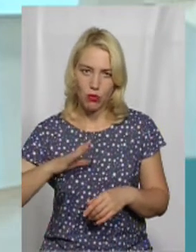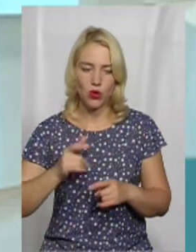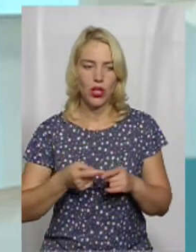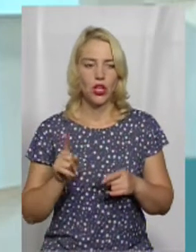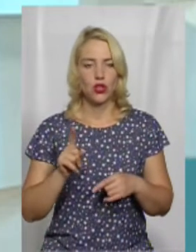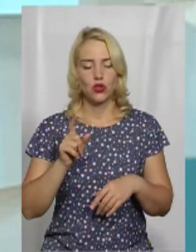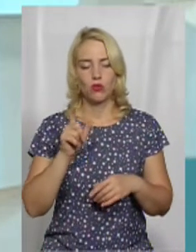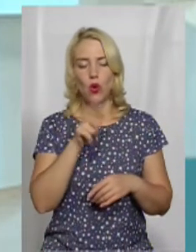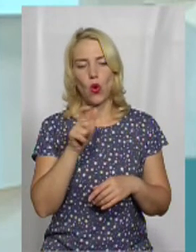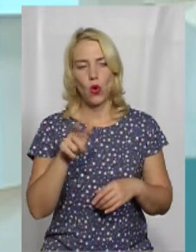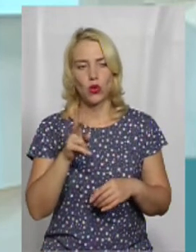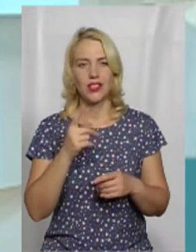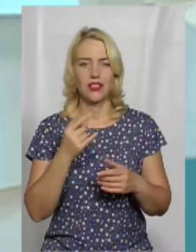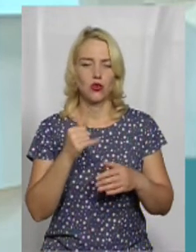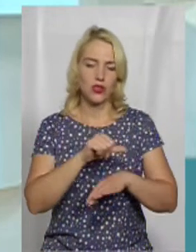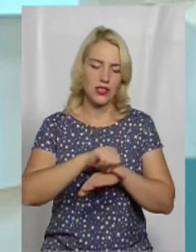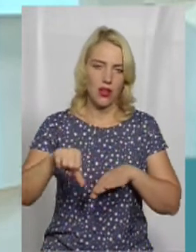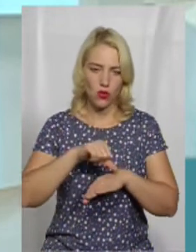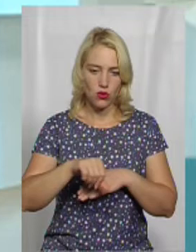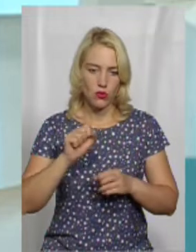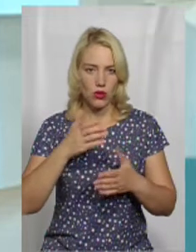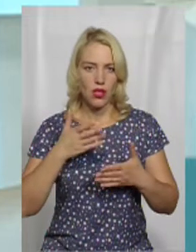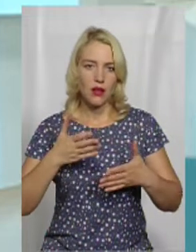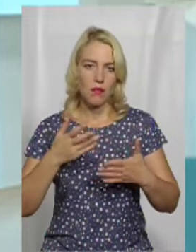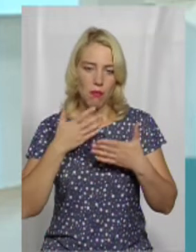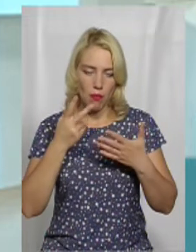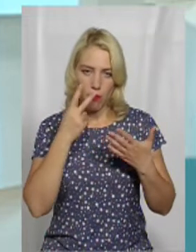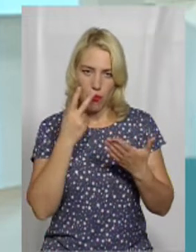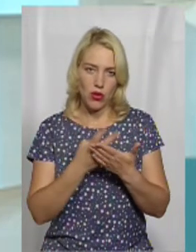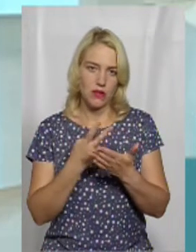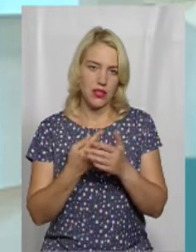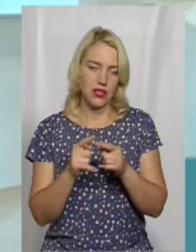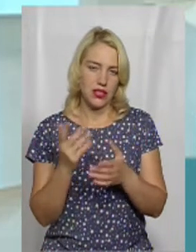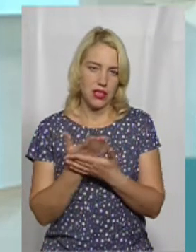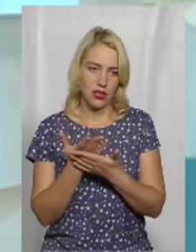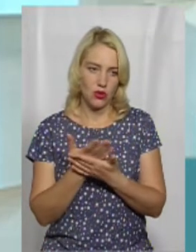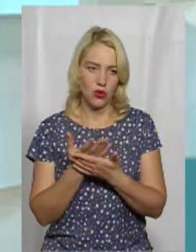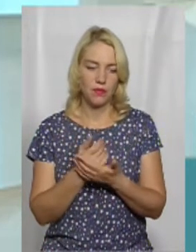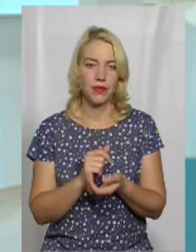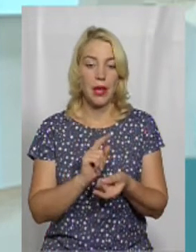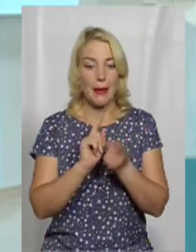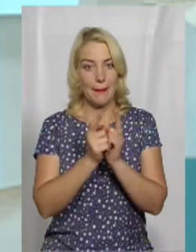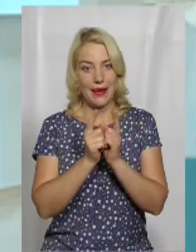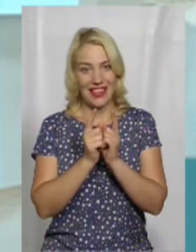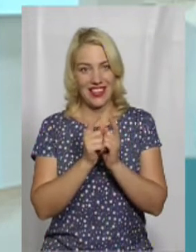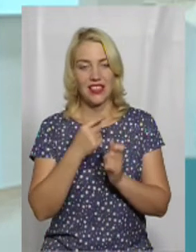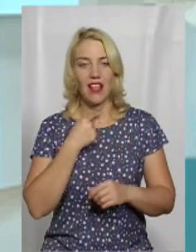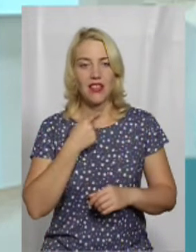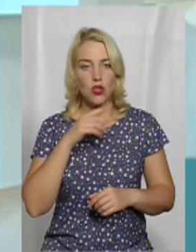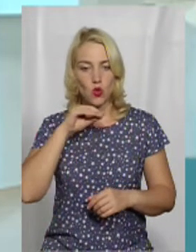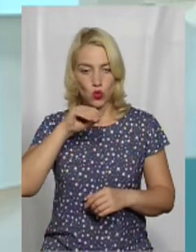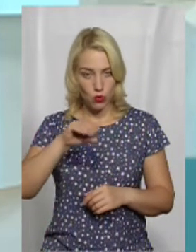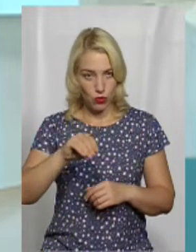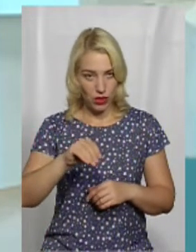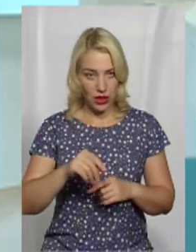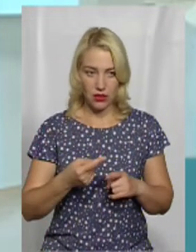ближнього зарубіжжя, і відданеного змогли собі спокійно його переглянути без проблем. Перекладати, дублювати чи на англійську, чи на